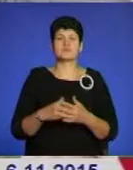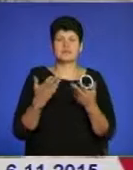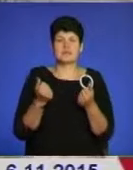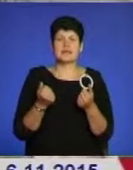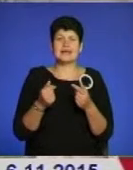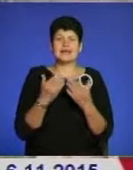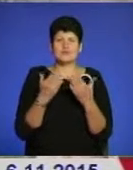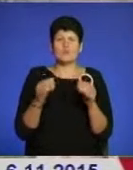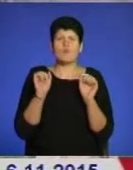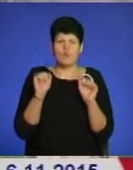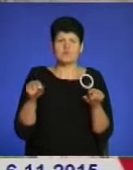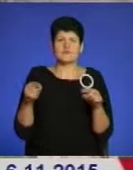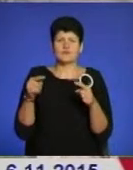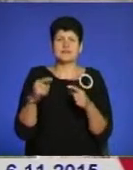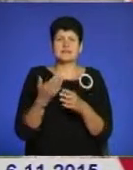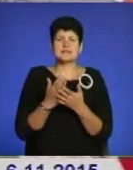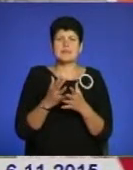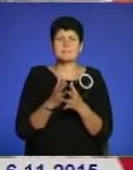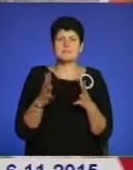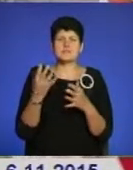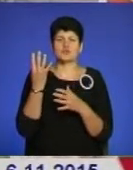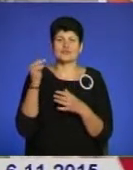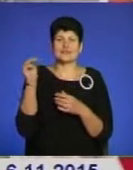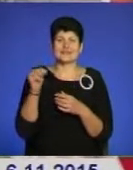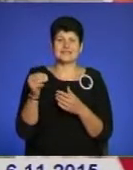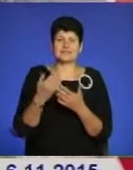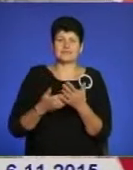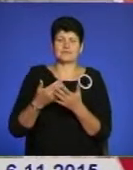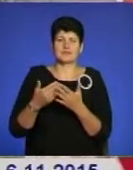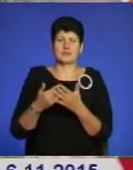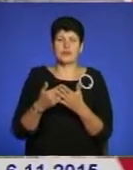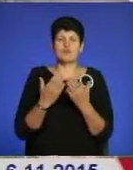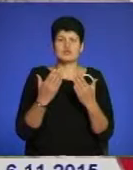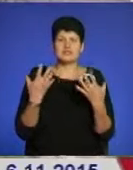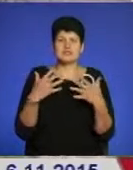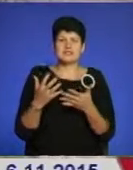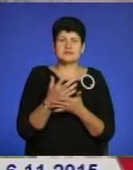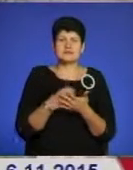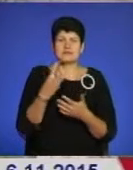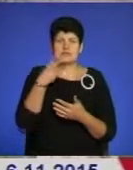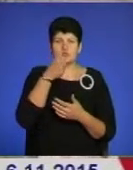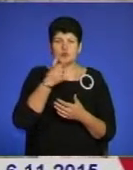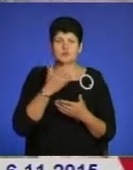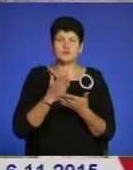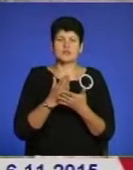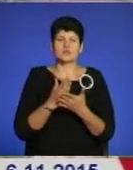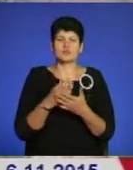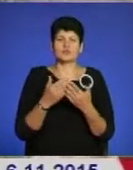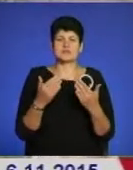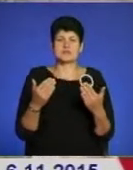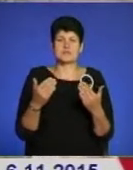експозицію можна відновити. У нас є більше 4 тисяч експонатів музеї вже зібраний за цих 30 років, відколи існує музей.